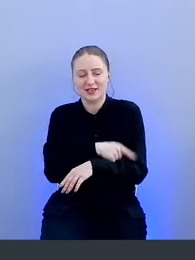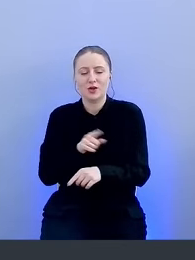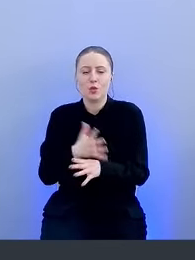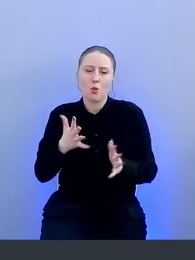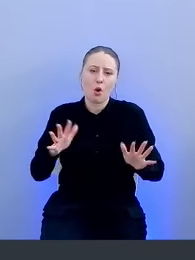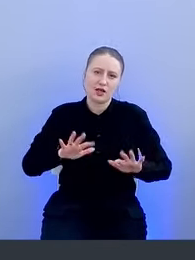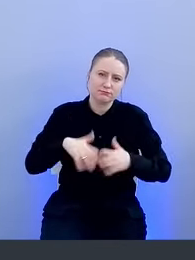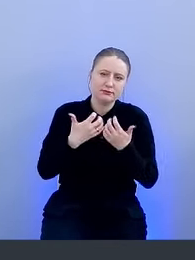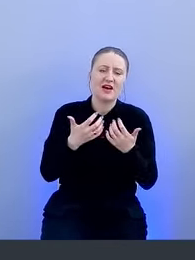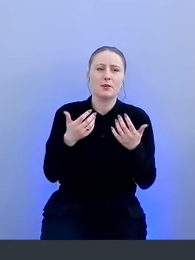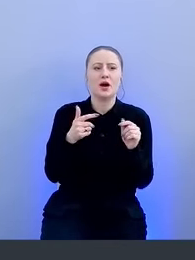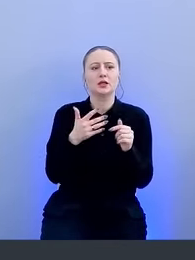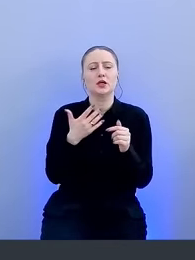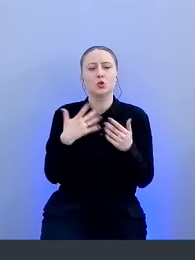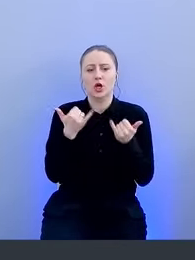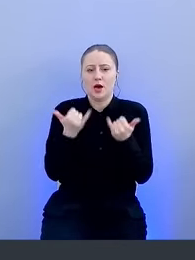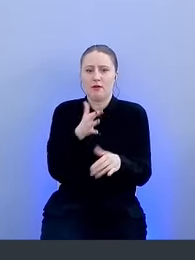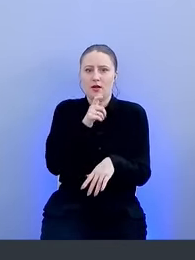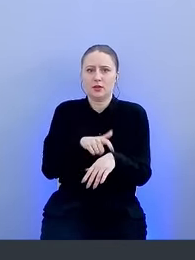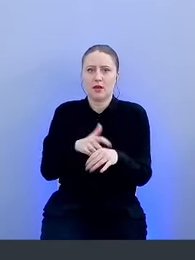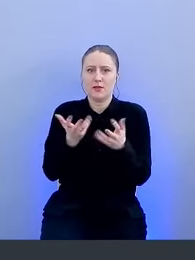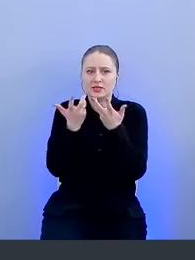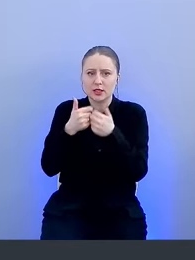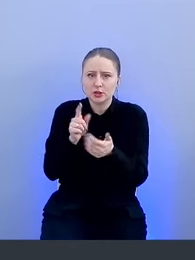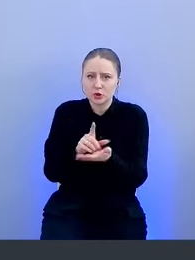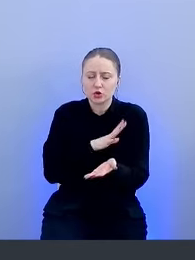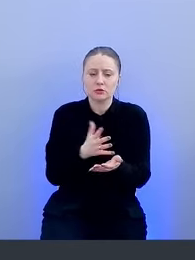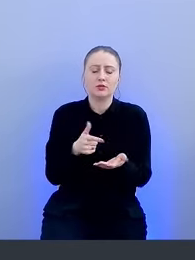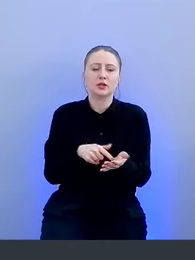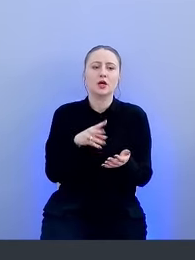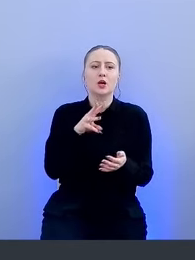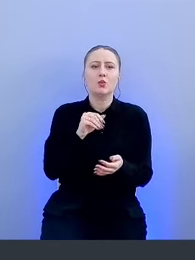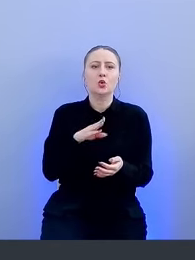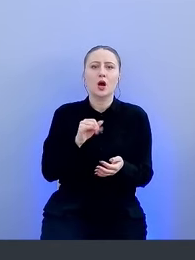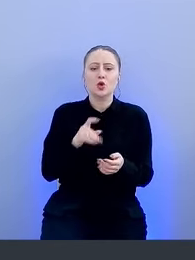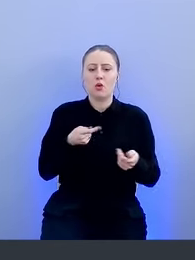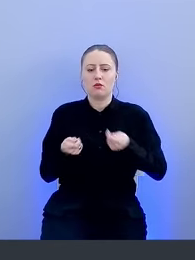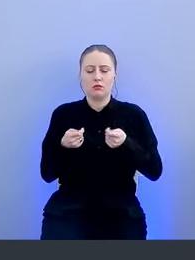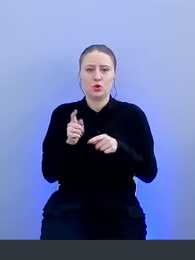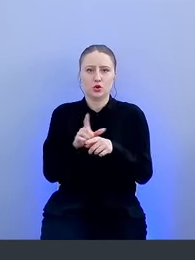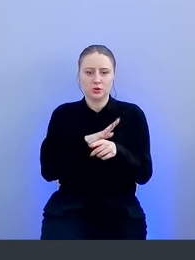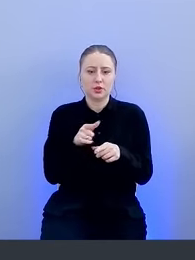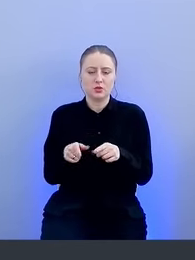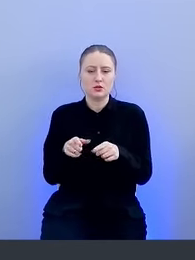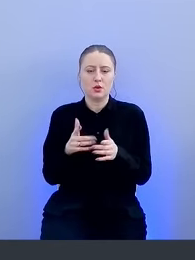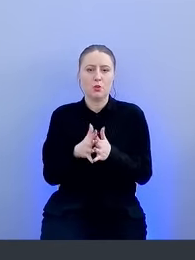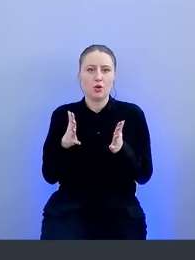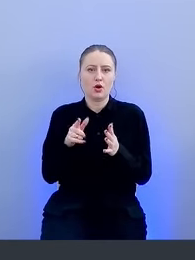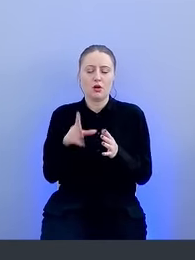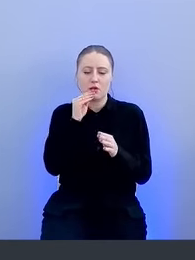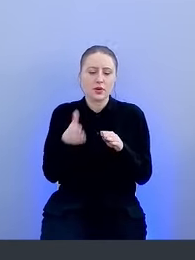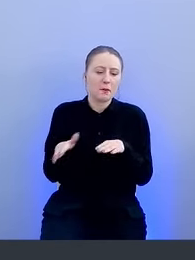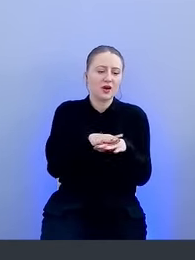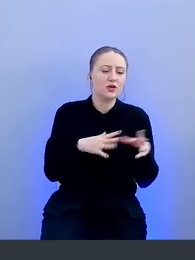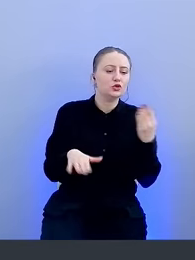должен иметь реал-таймовую статистику. Он должен иметь более качественный мутатор, покрывающий большинство степени модификации